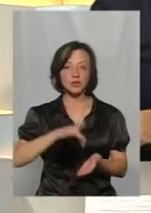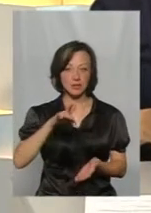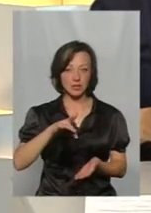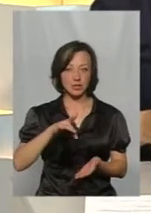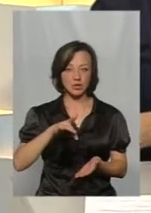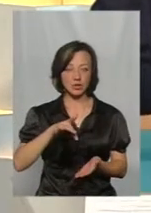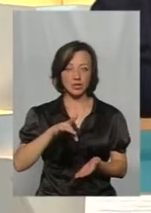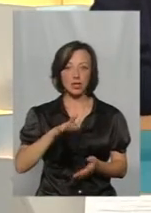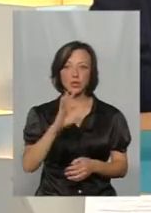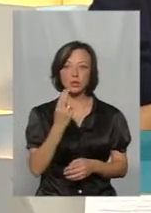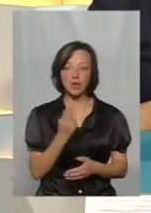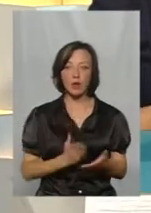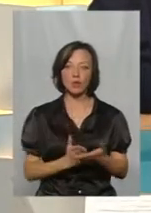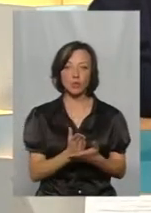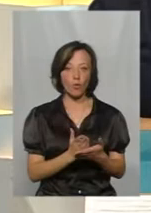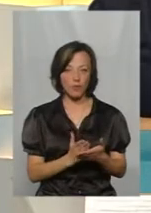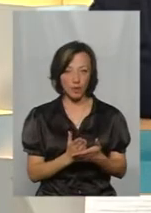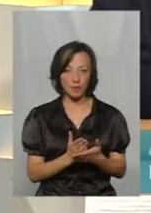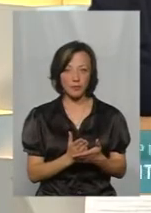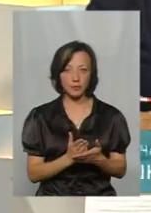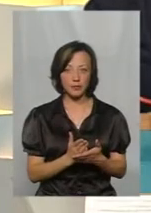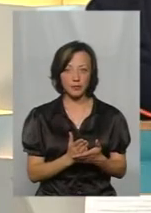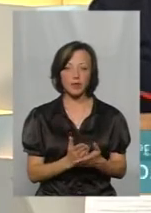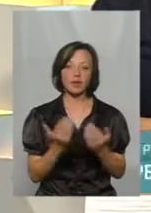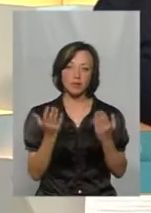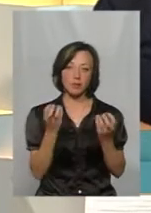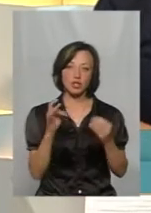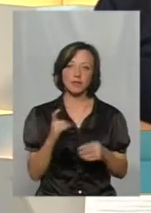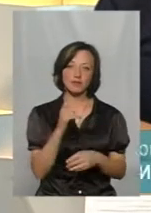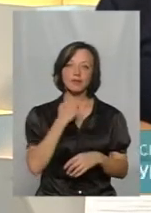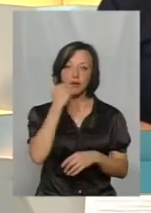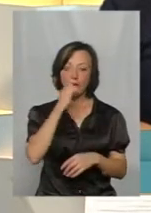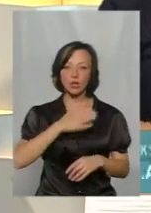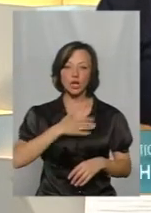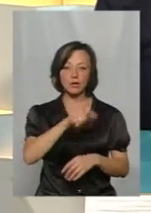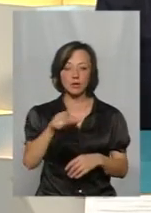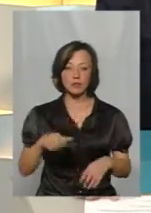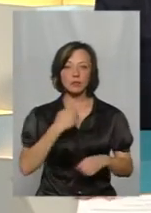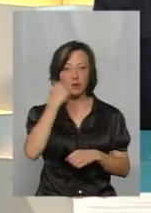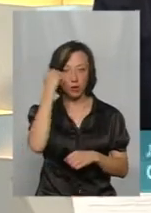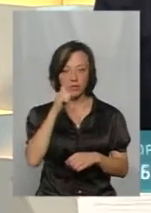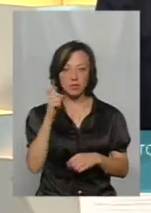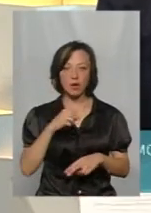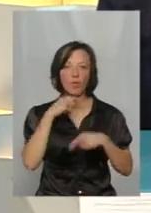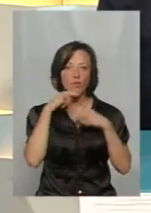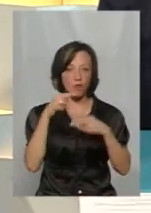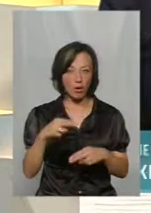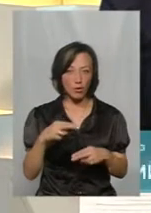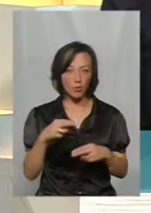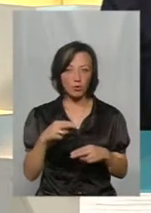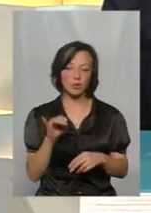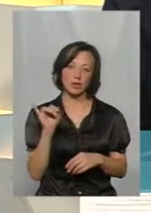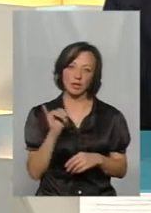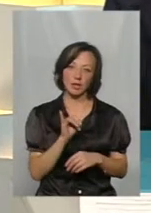територіального центру соціального обслуговування. Вам ще раз дякую. Нашим глядачам теж дякую за увагу.